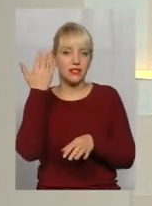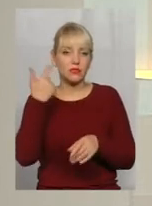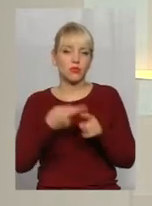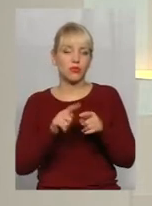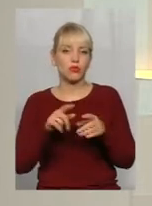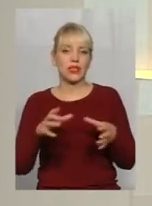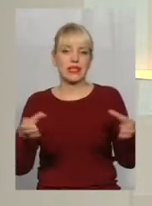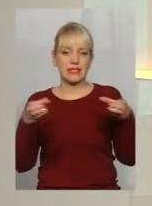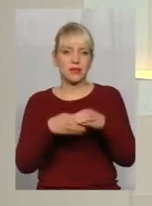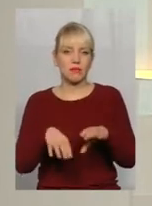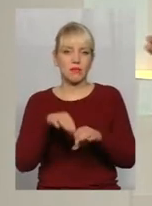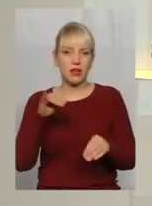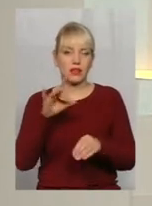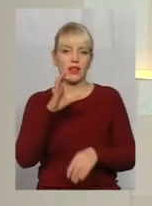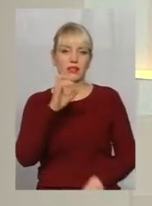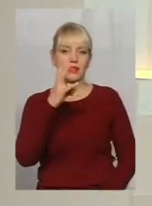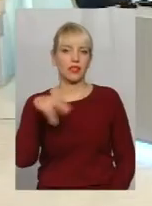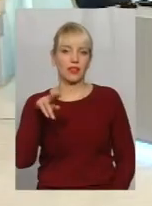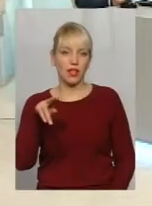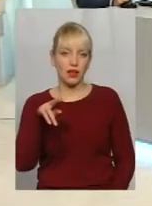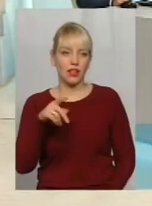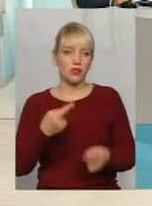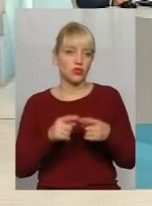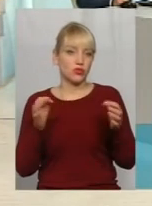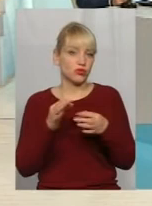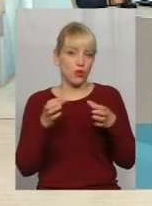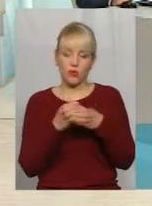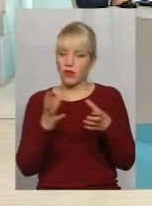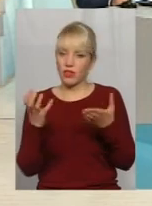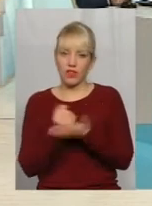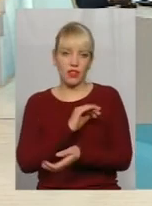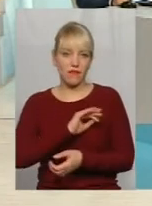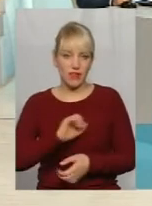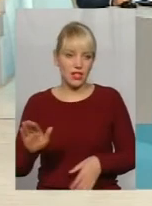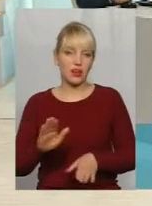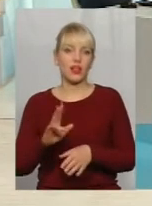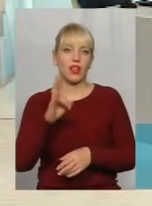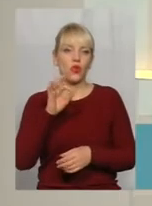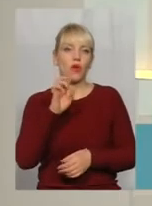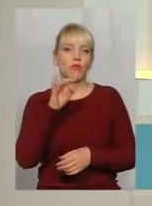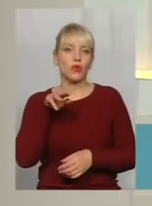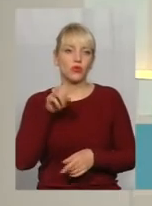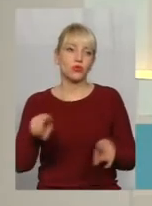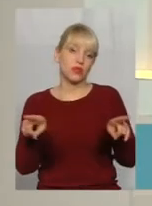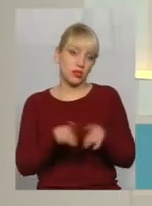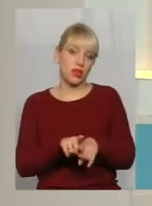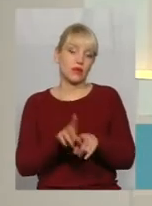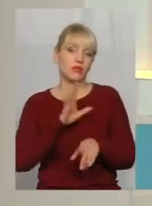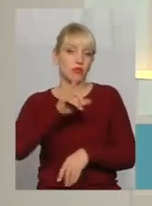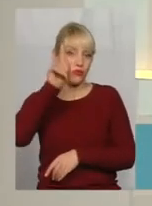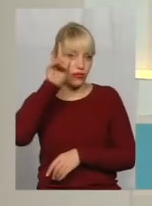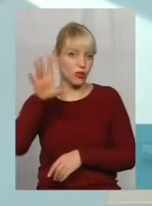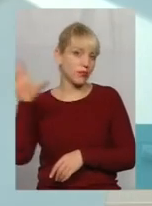СНД, і хоч нічого ця команда не виграла, але разом з тим Олександр Бартюк в такий спосіб став відомим